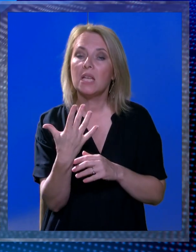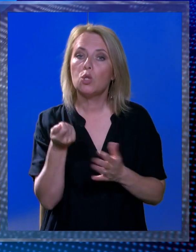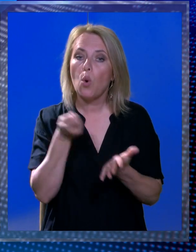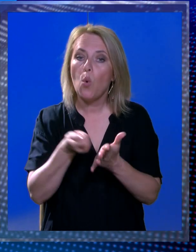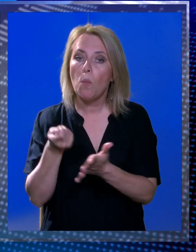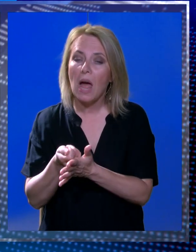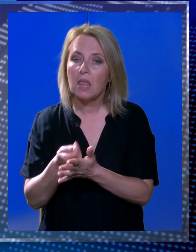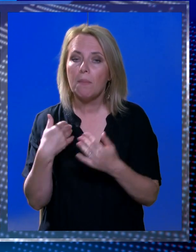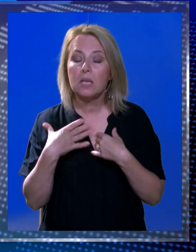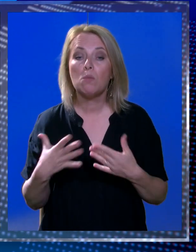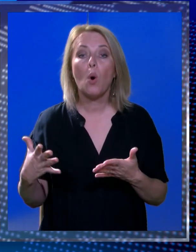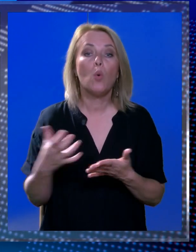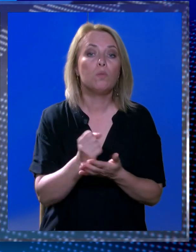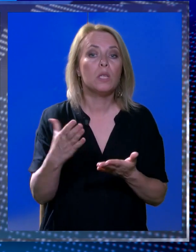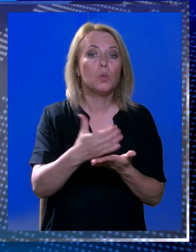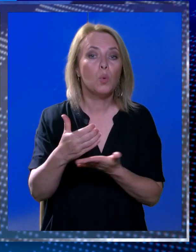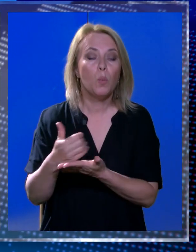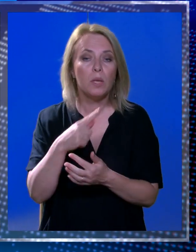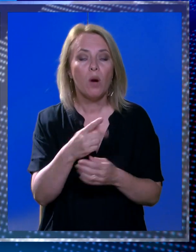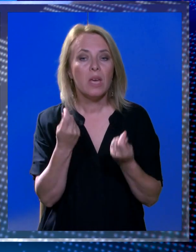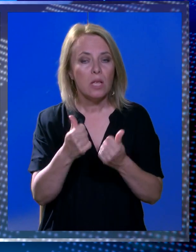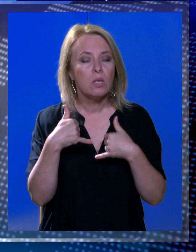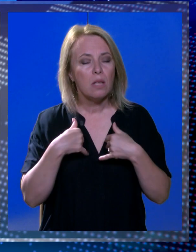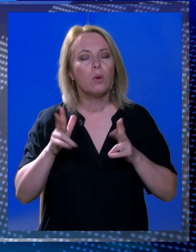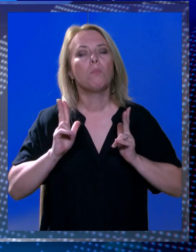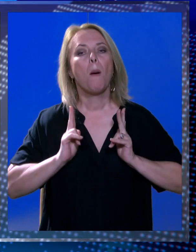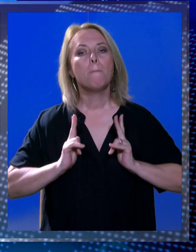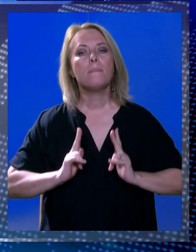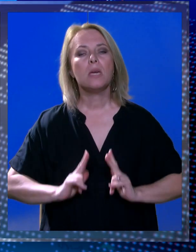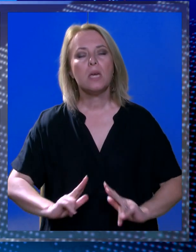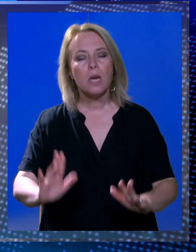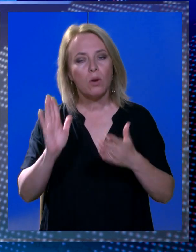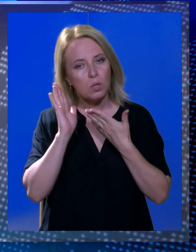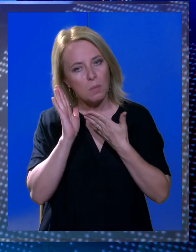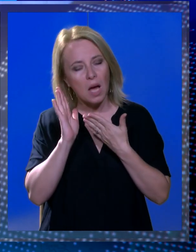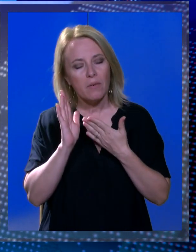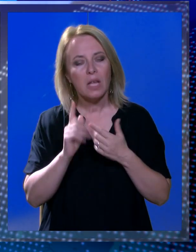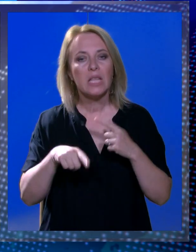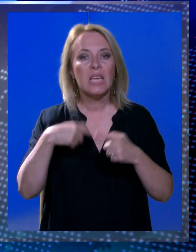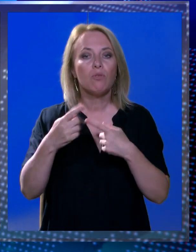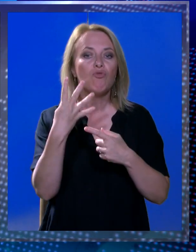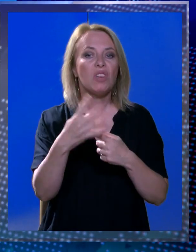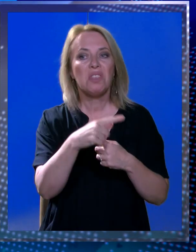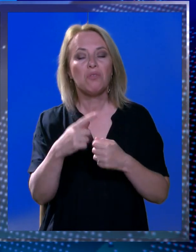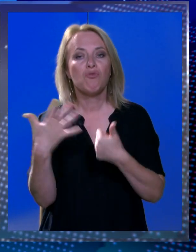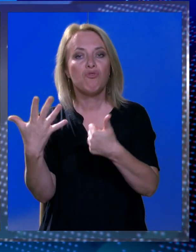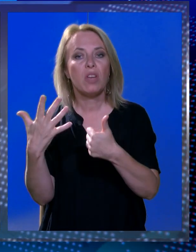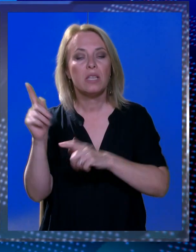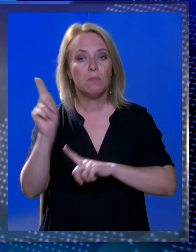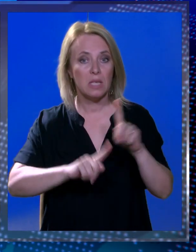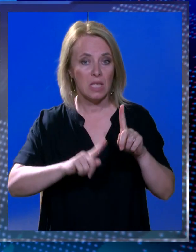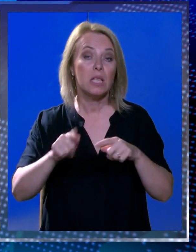smo skupili ovaj iznos i mi možemo mirno spavat i idućih, pa sigurno 4 do 6